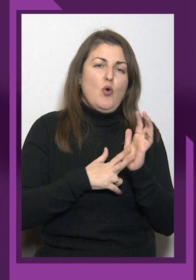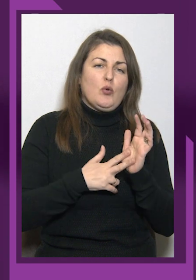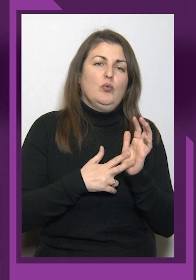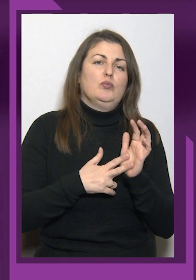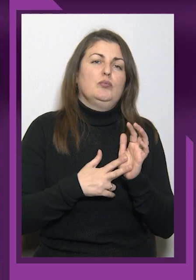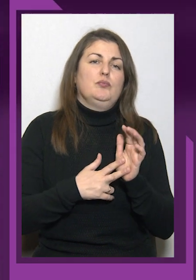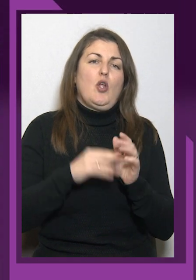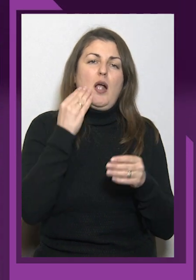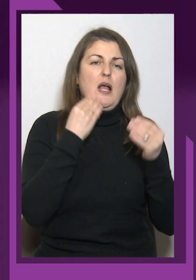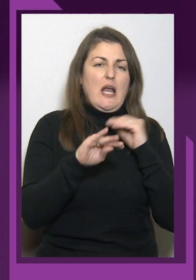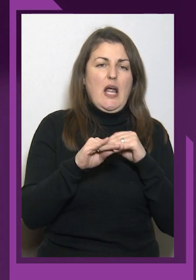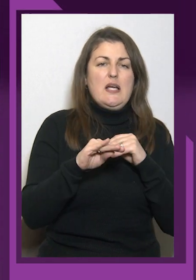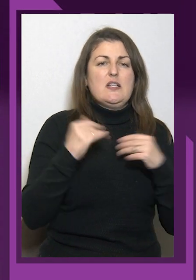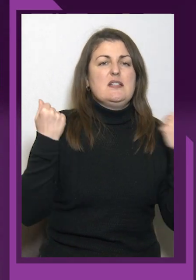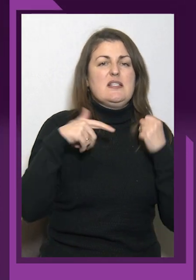категорії.